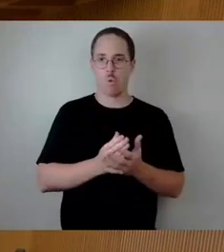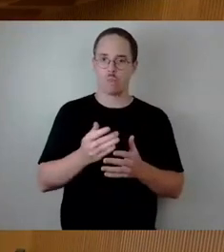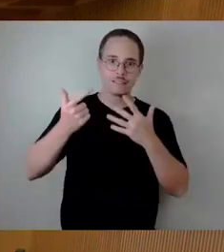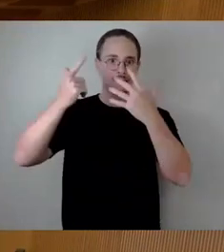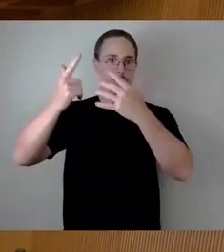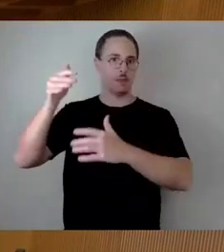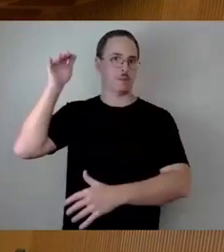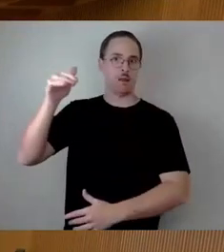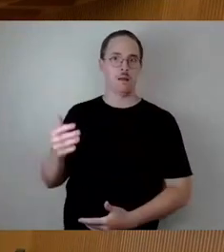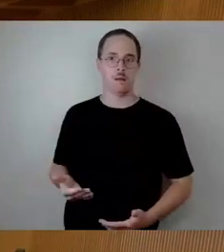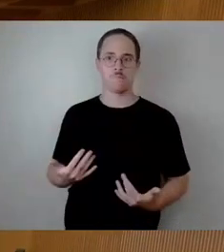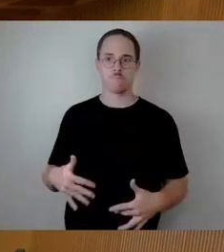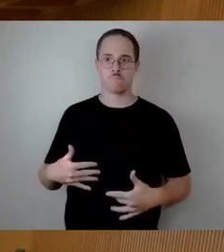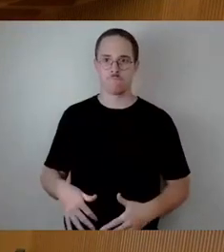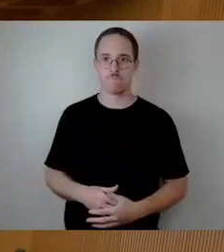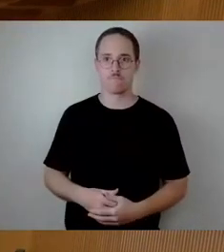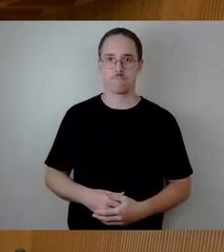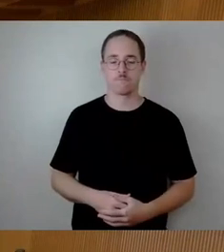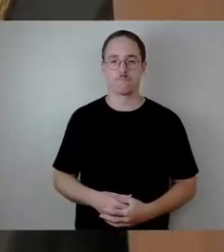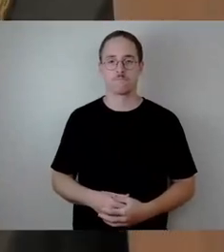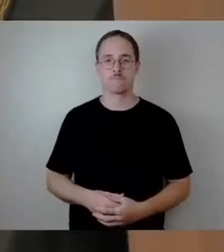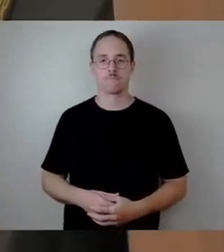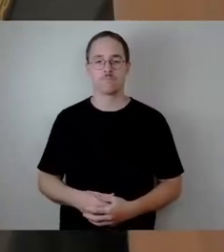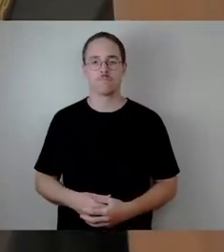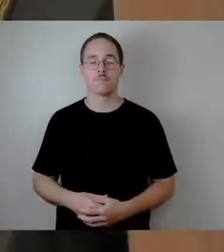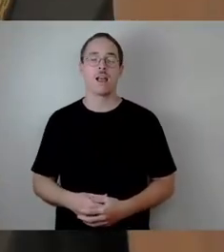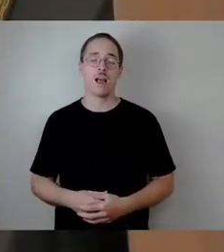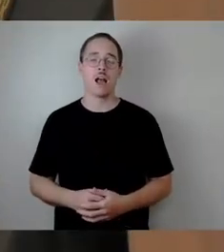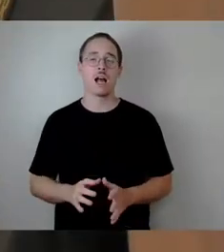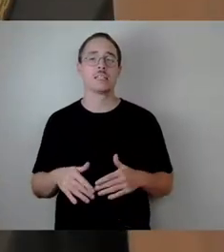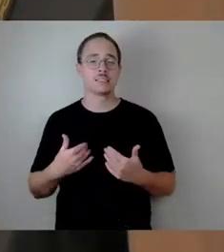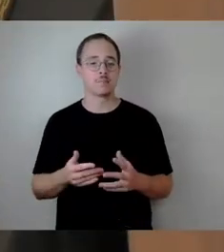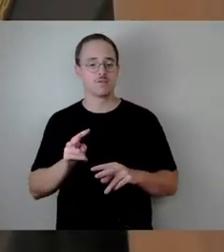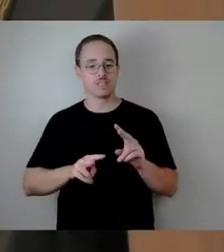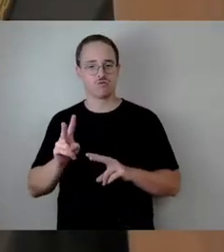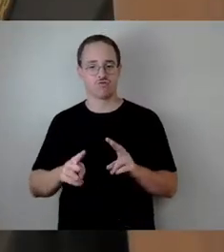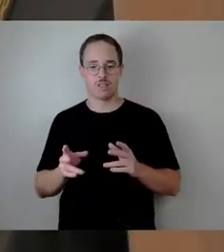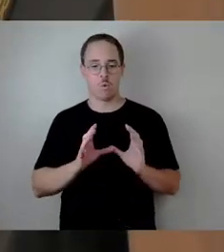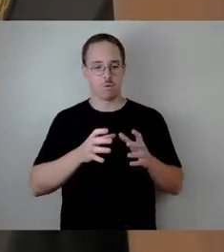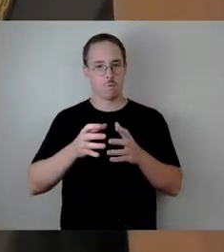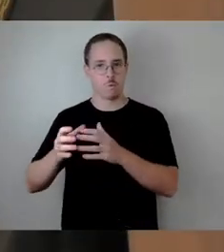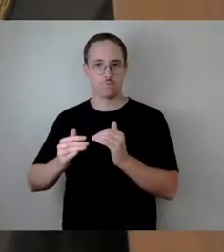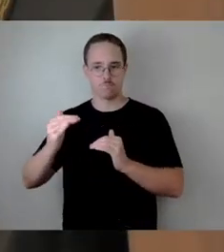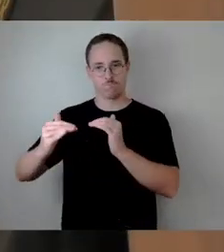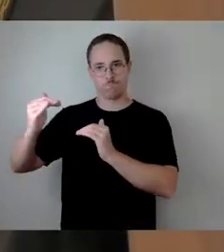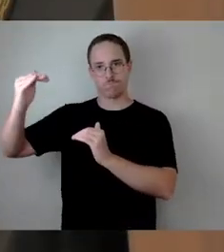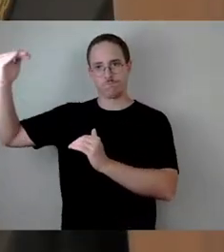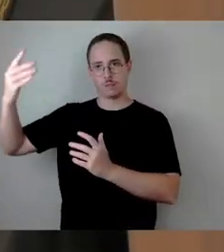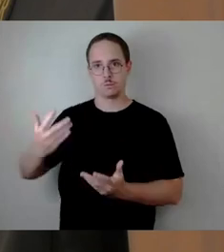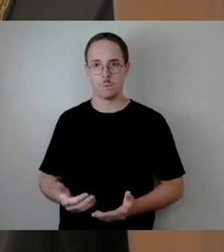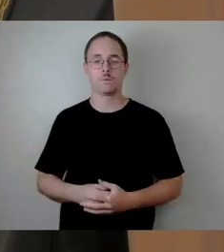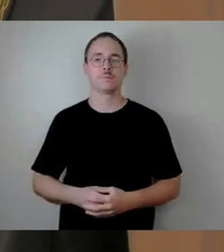Ja, gibt ja unterschiedliche Eingruppierungen, auch das habe ich schon unterfragt. Das Bewertungsergebnis EGE 6 ist tarifkonform.